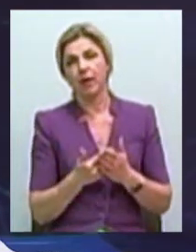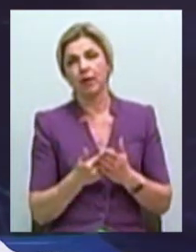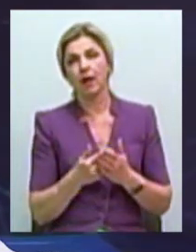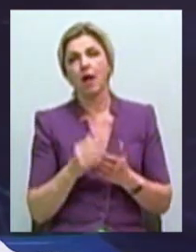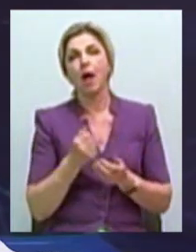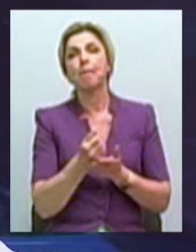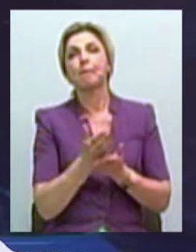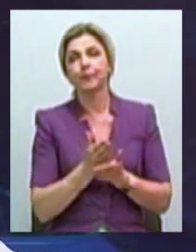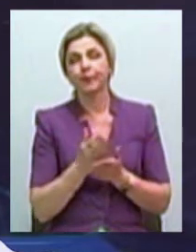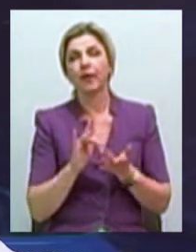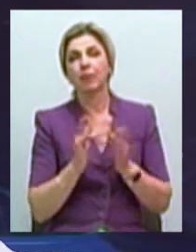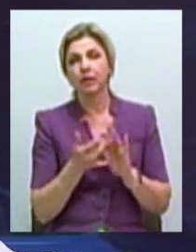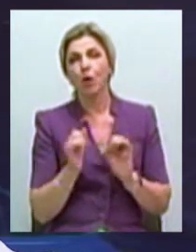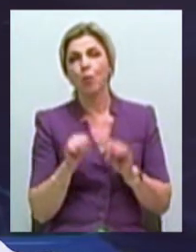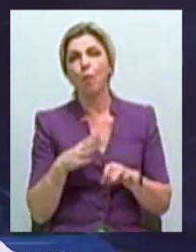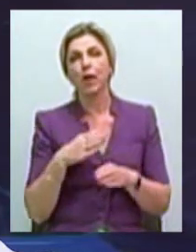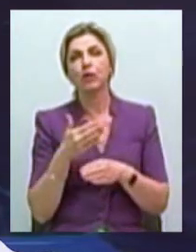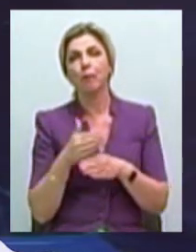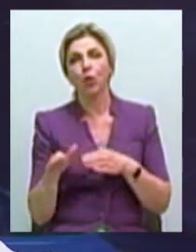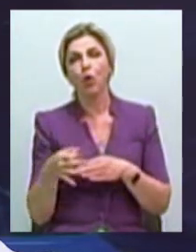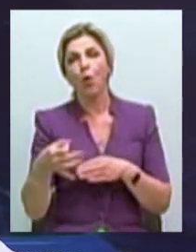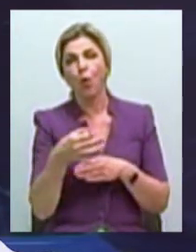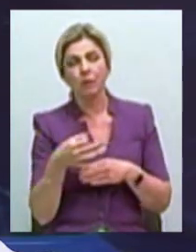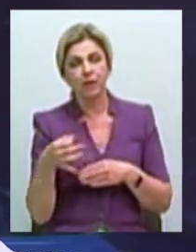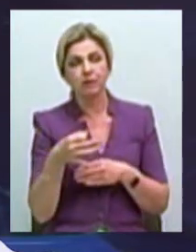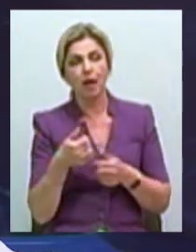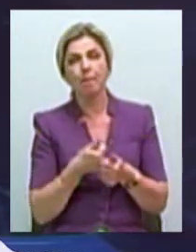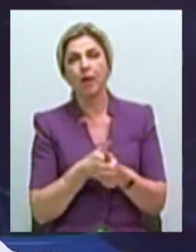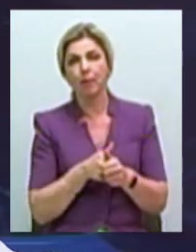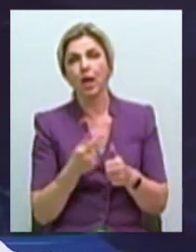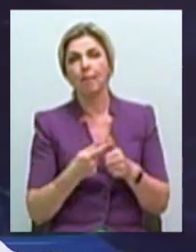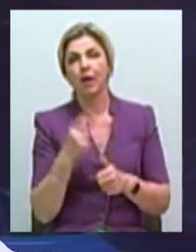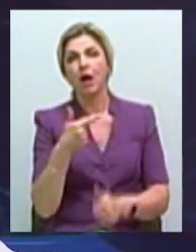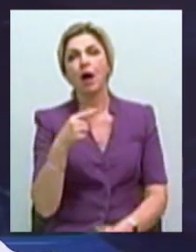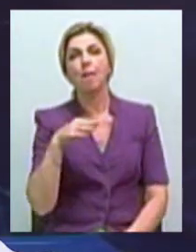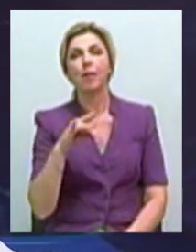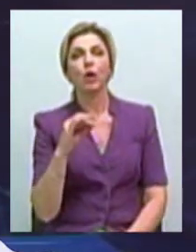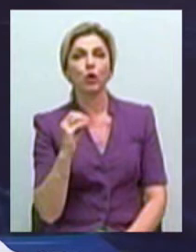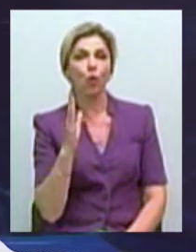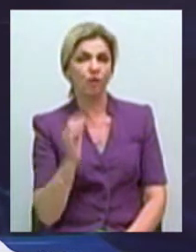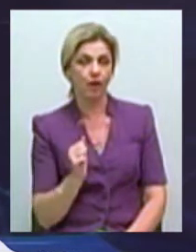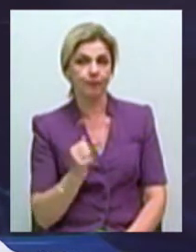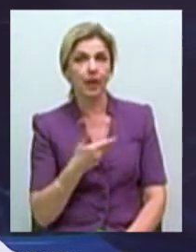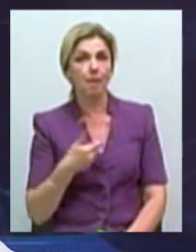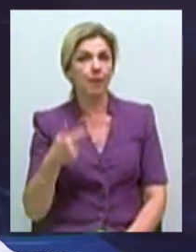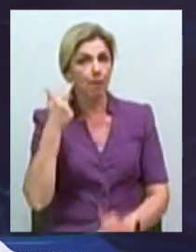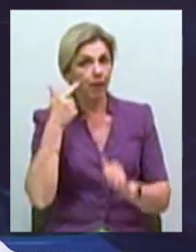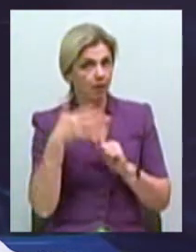медиатека может стать подразделением областной библиотеки имени Гмырева. Мы понимаем, что там